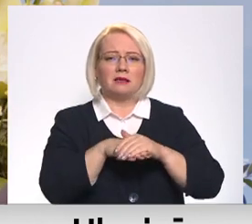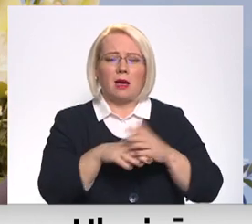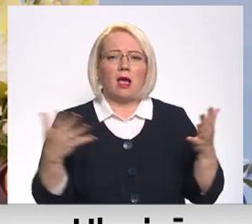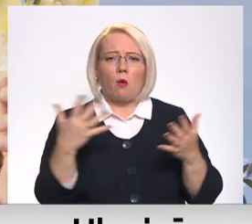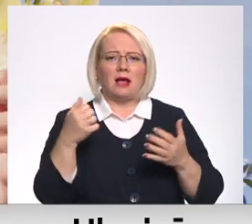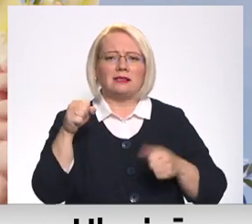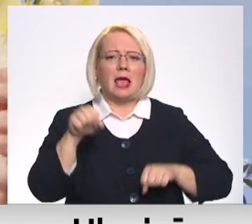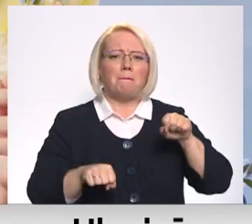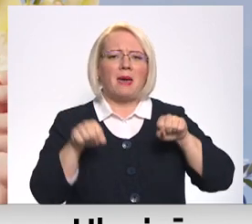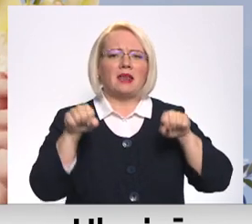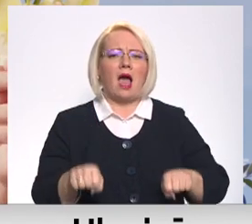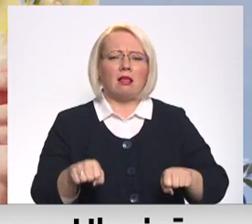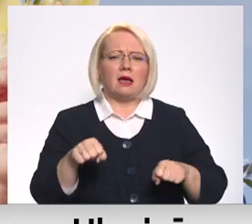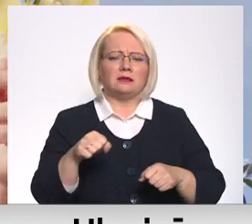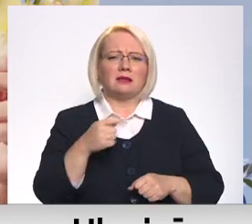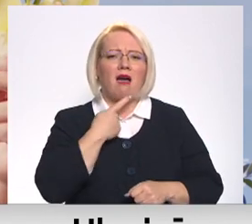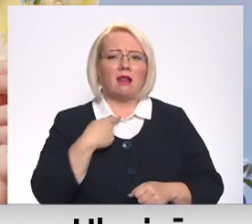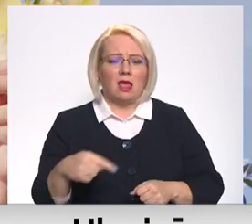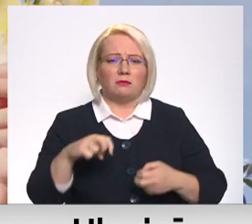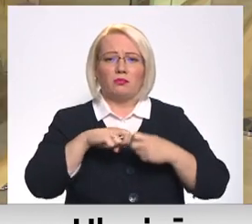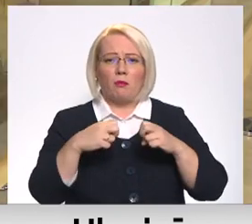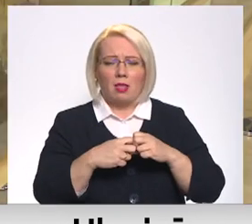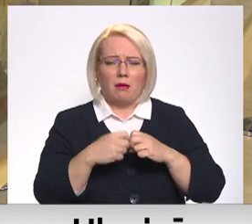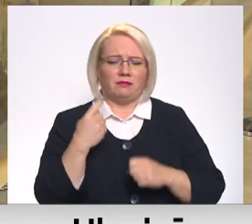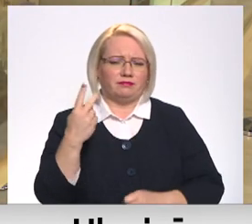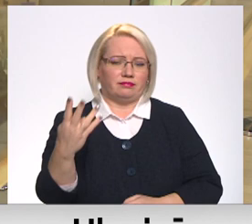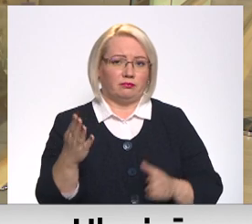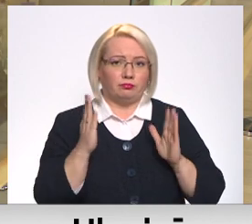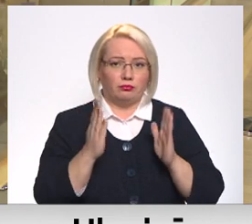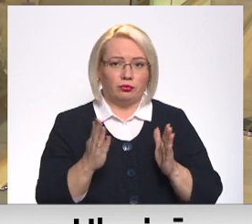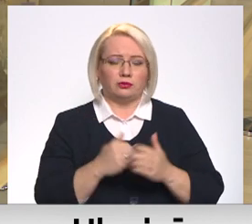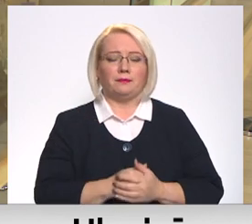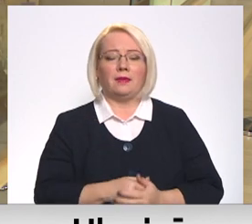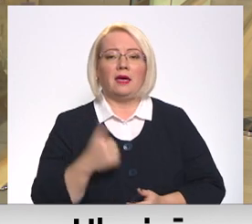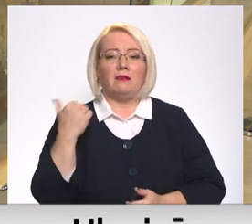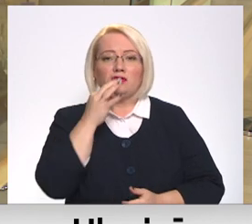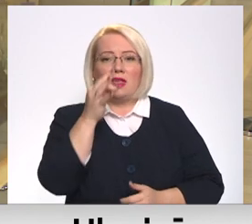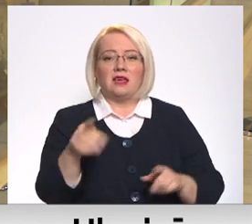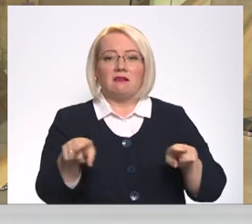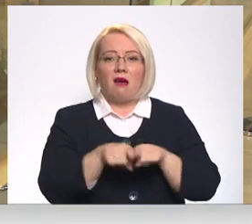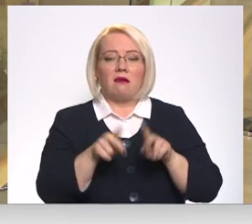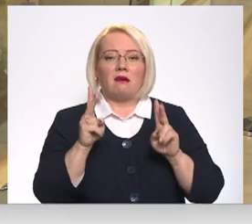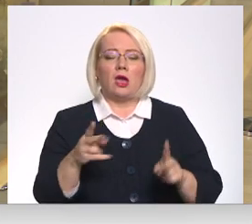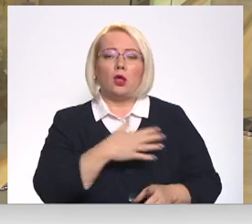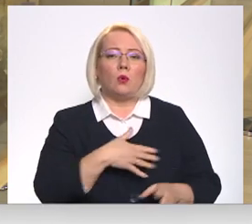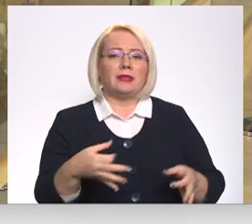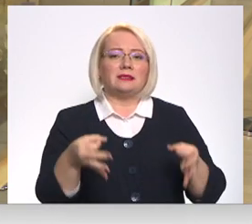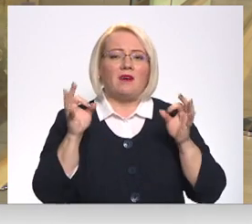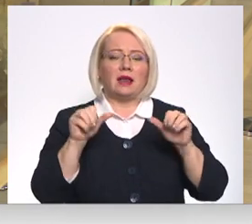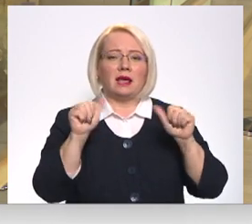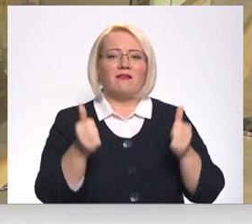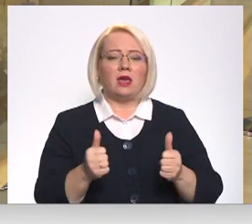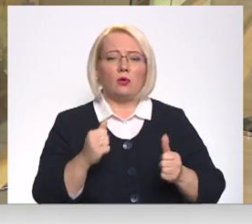kārdinājums, problēmas būs viena pēc otrs. Kārs bijuts arī uzsver, ka ir ārkārtīgi svarīgi veidot šo